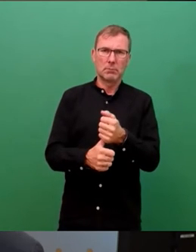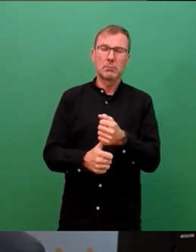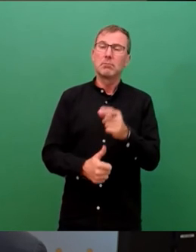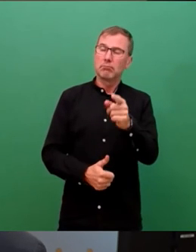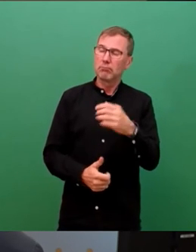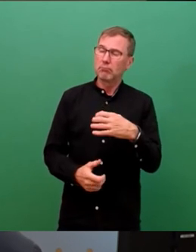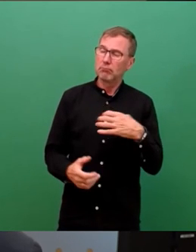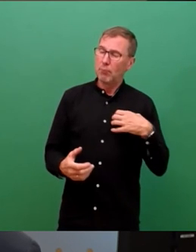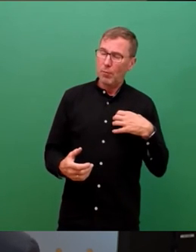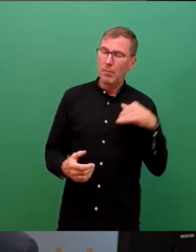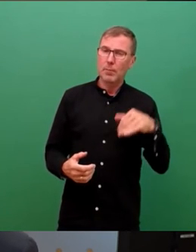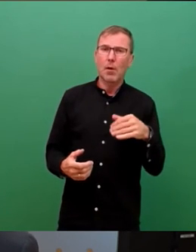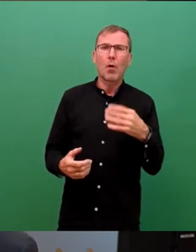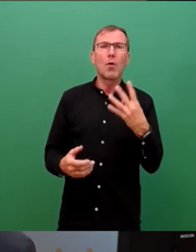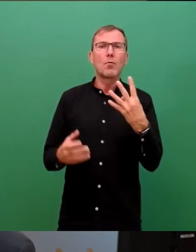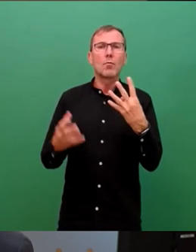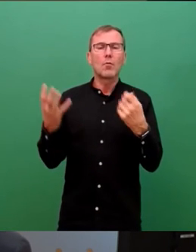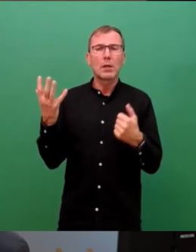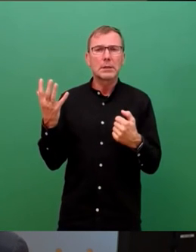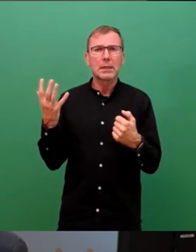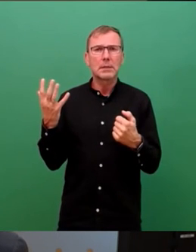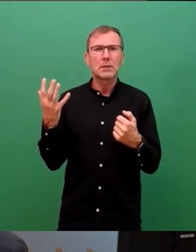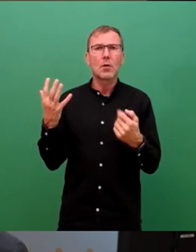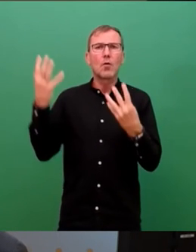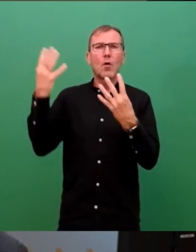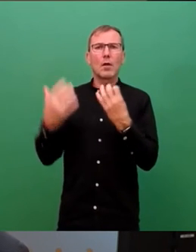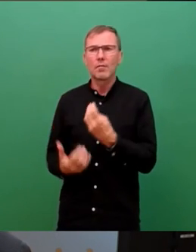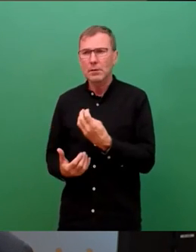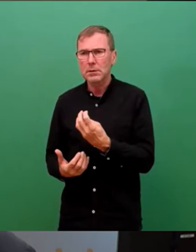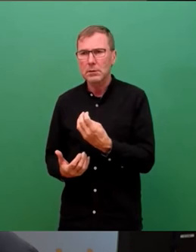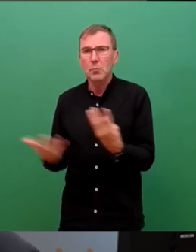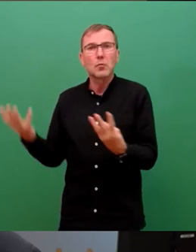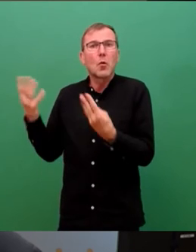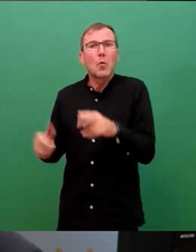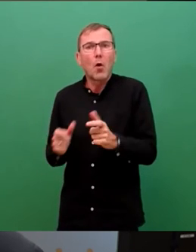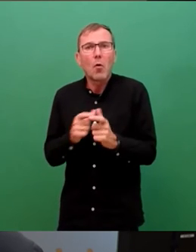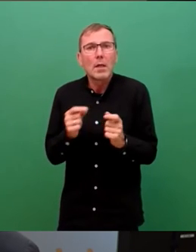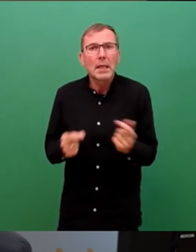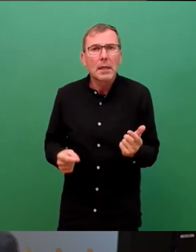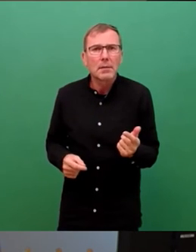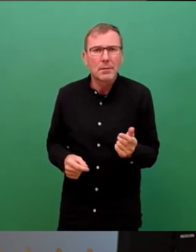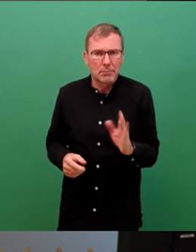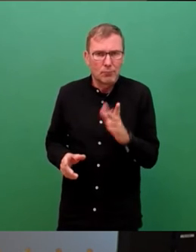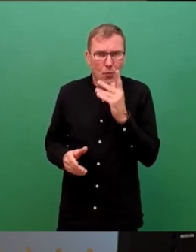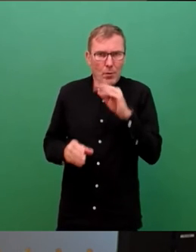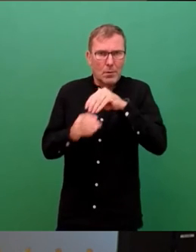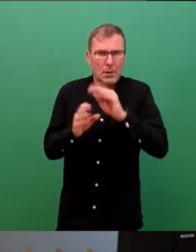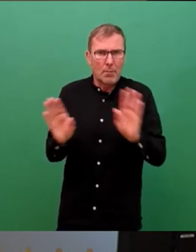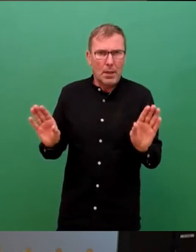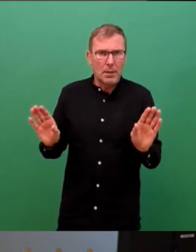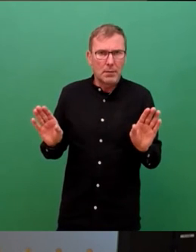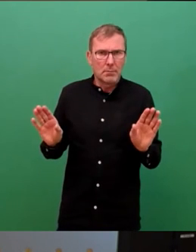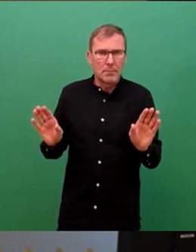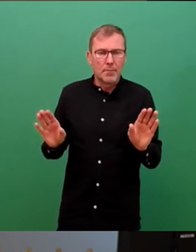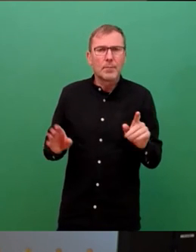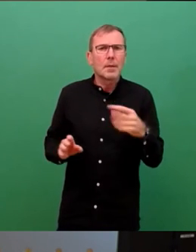über 69, 49 oder 9-Euro-Tickets. Hier zähle ich auf